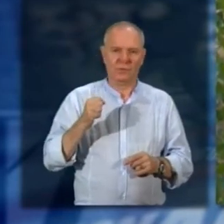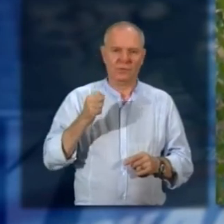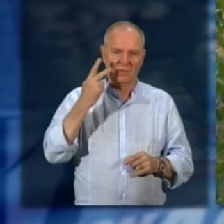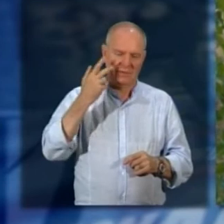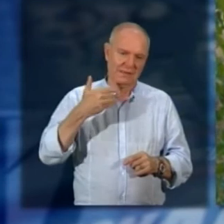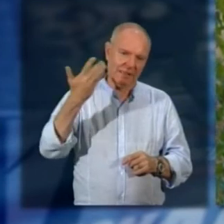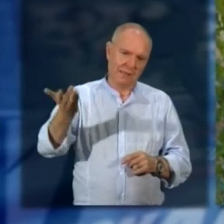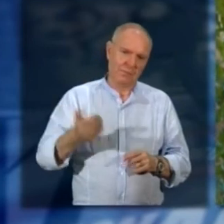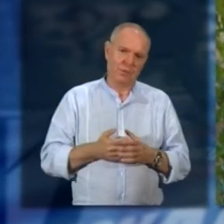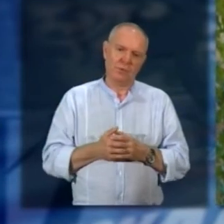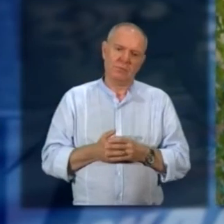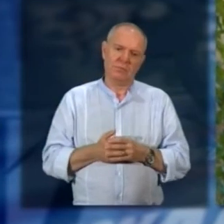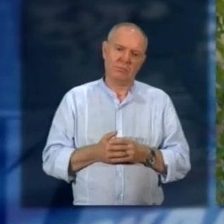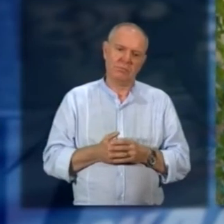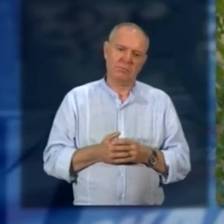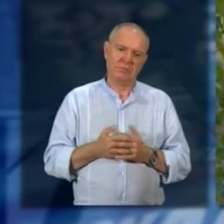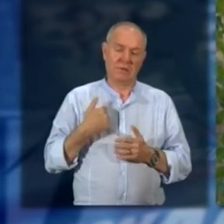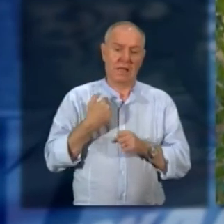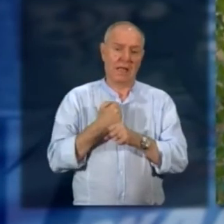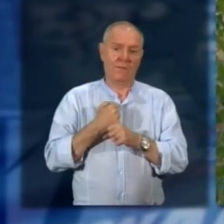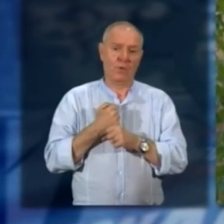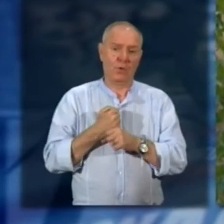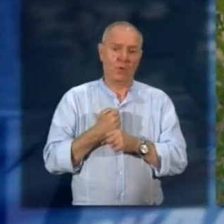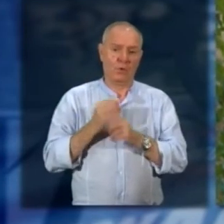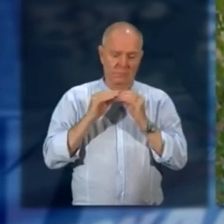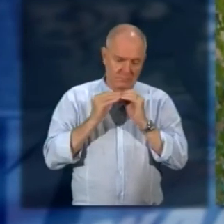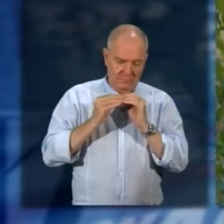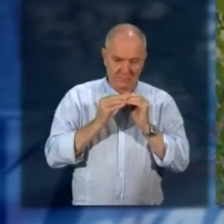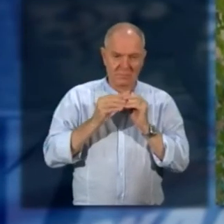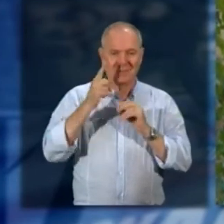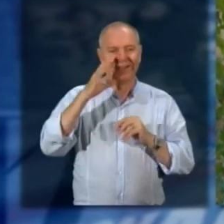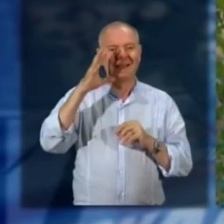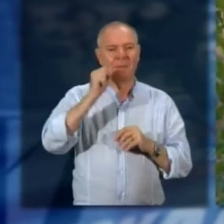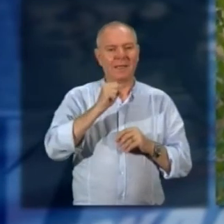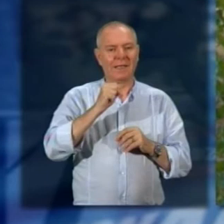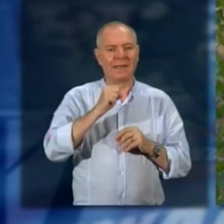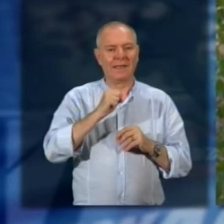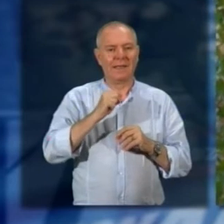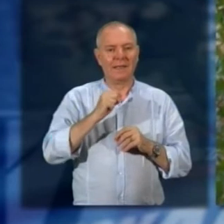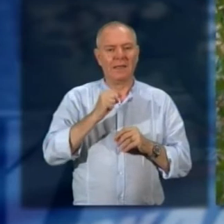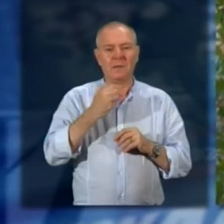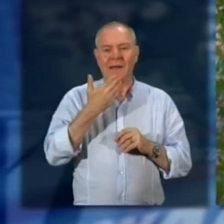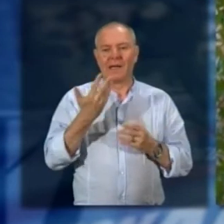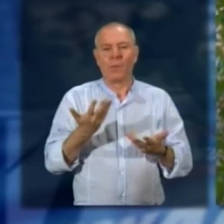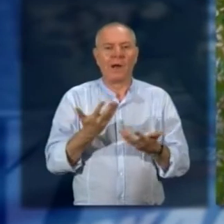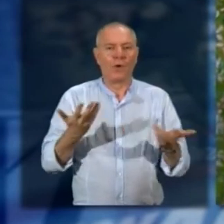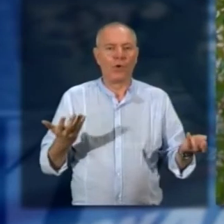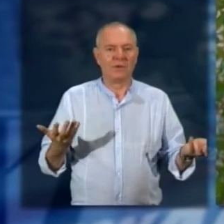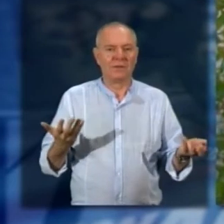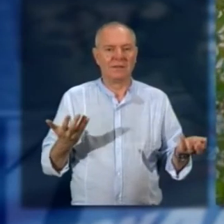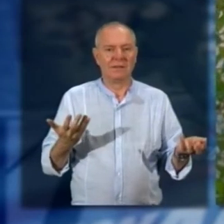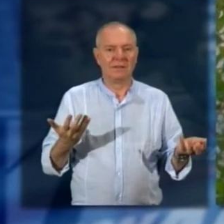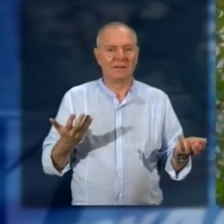andrà avanti io mi sto lavorando ad operando per capire per capire che manca qualcosina ma sia a livello